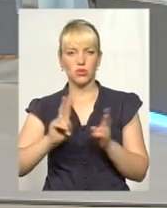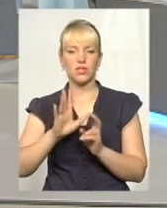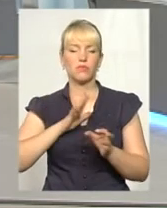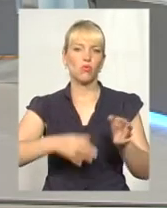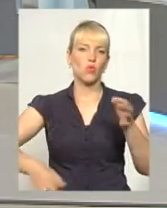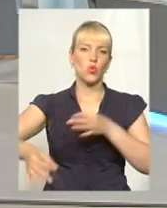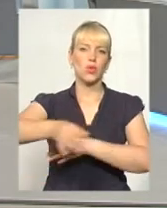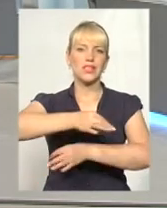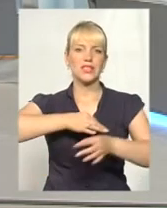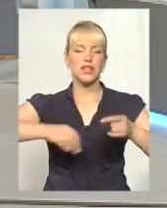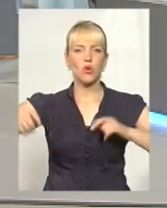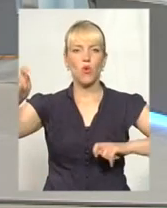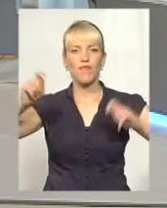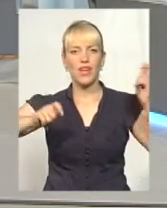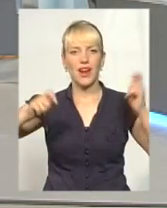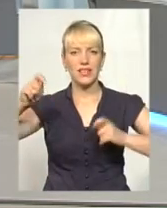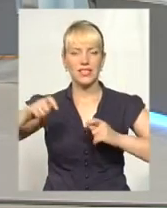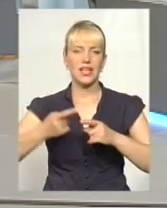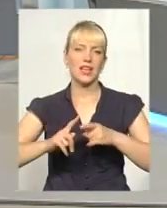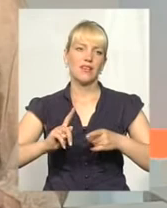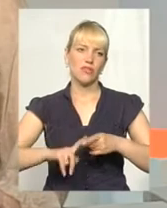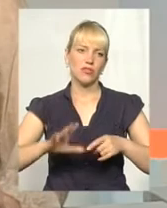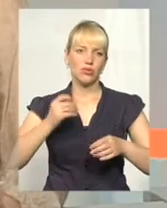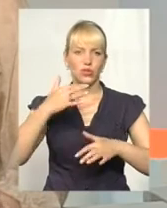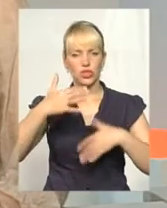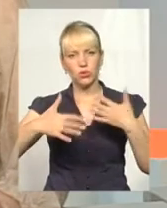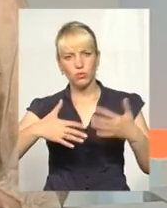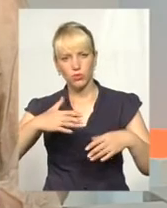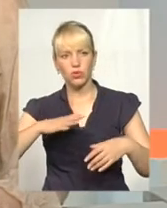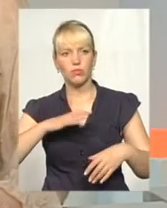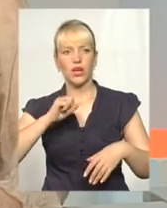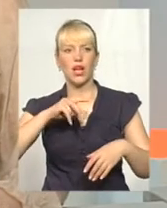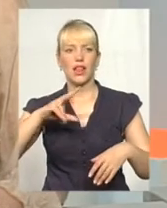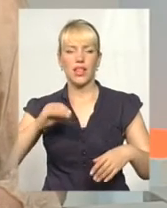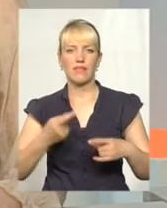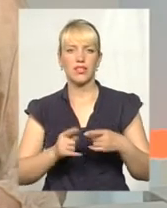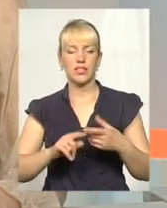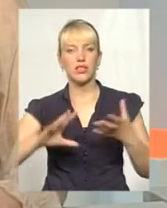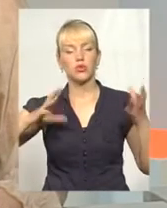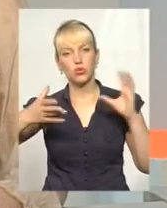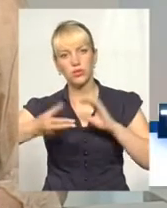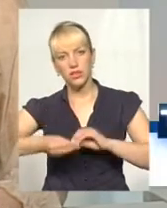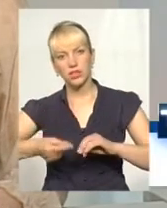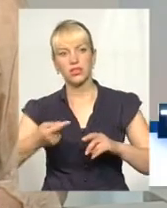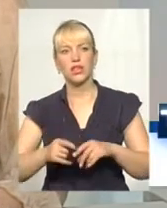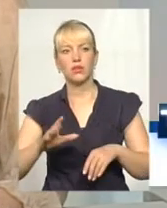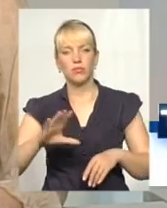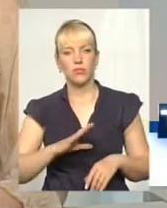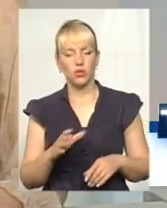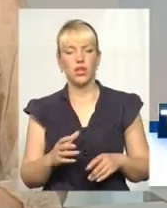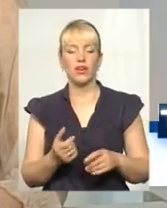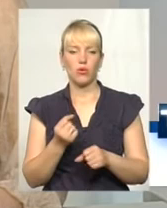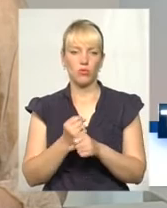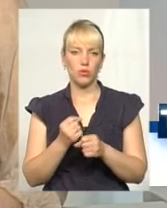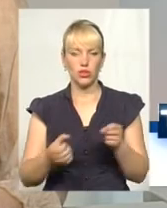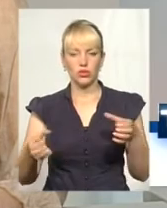стил, конференція, вона дещо сумбурно проходила, але в її результаті була створена робоча група при